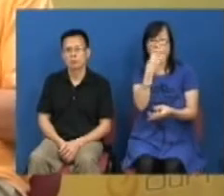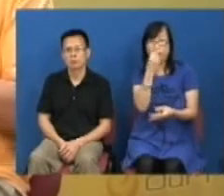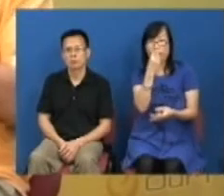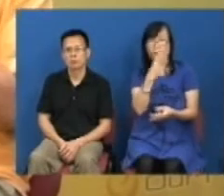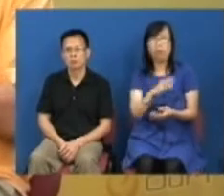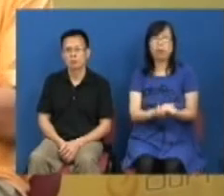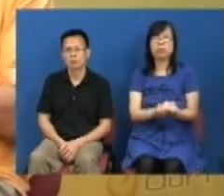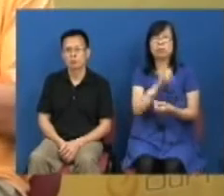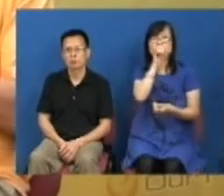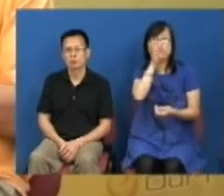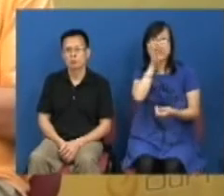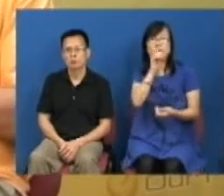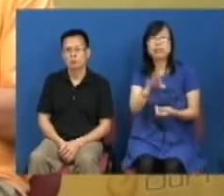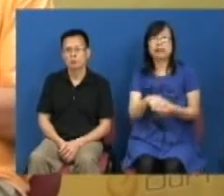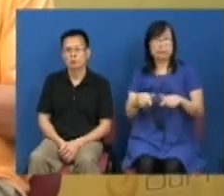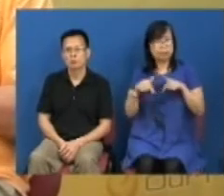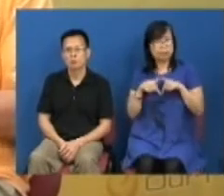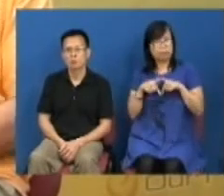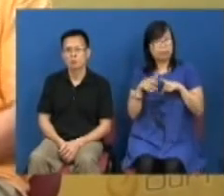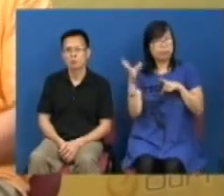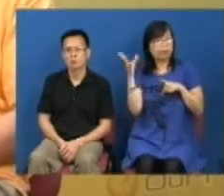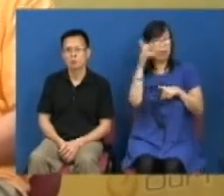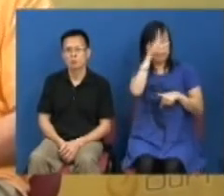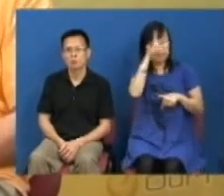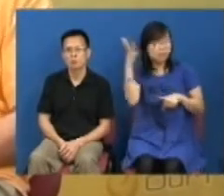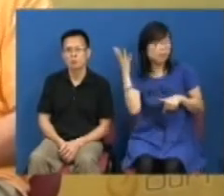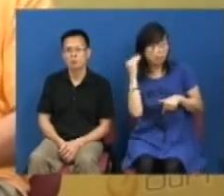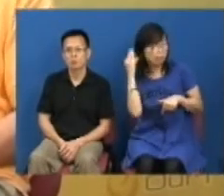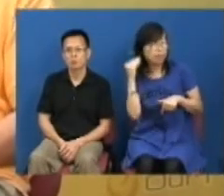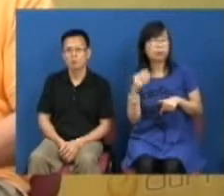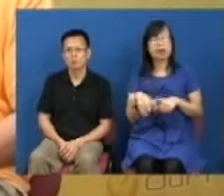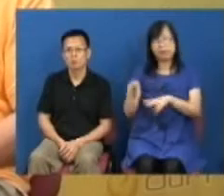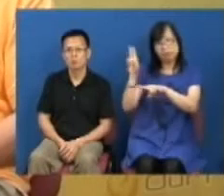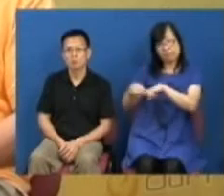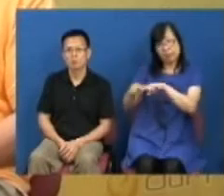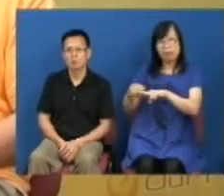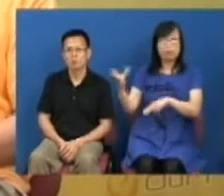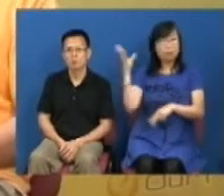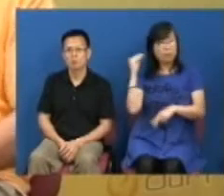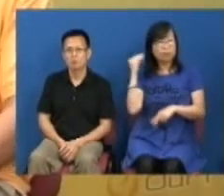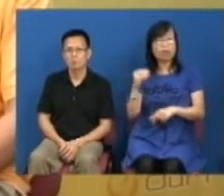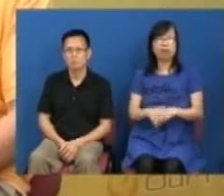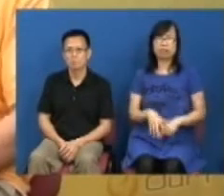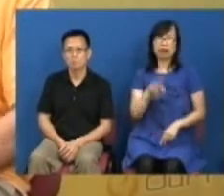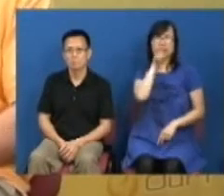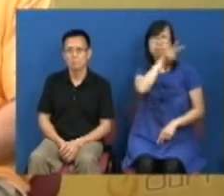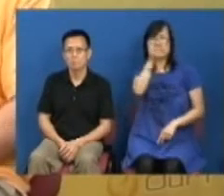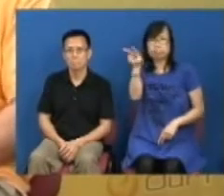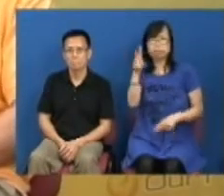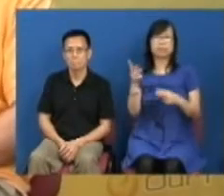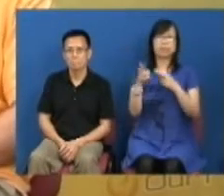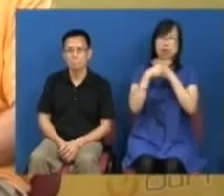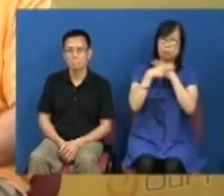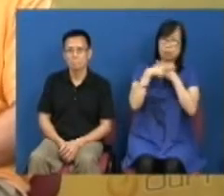人说的说话我有心声是特首听到还是中央的你再一次看到曾荫权真的想着